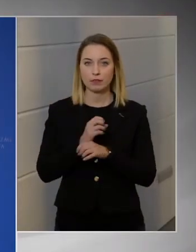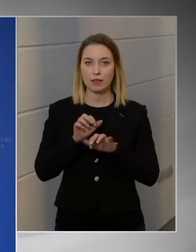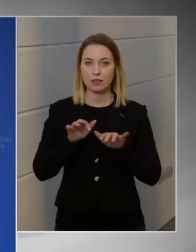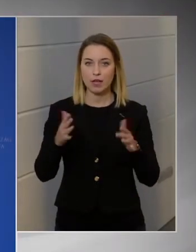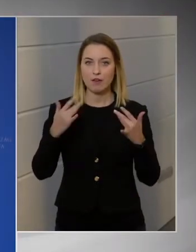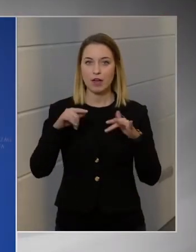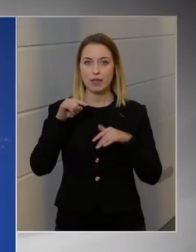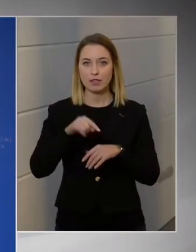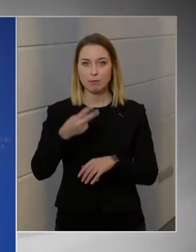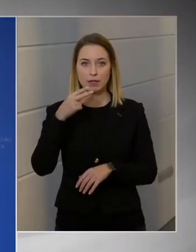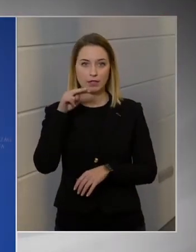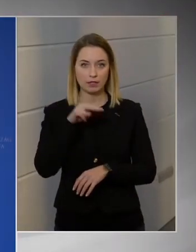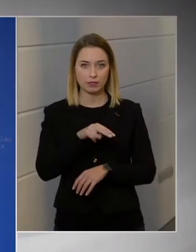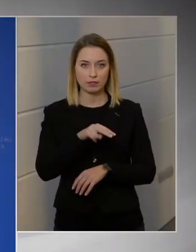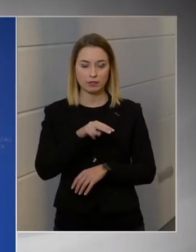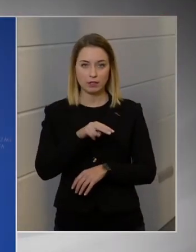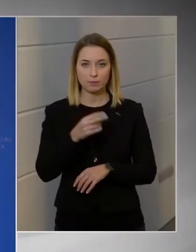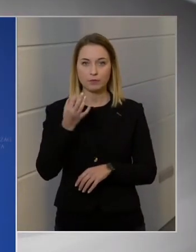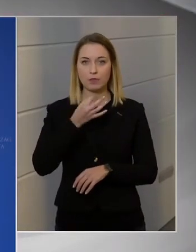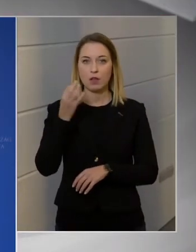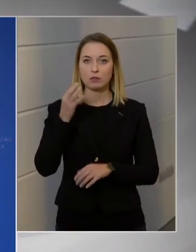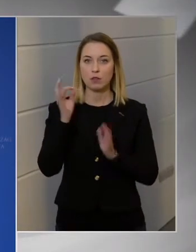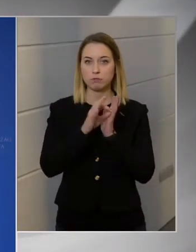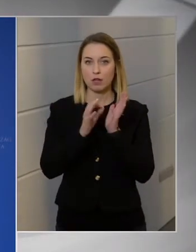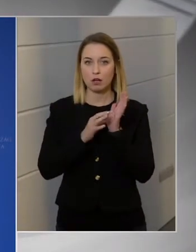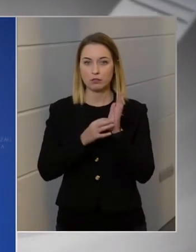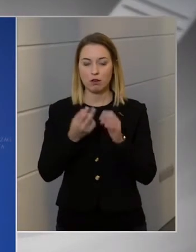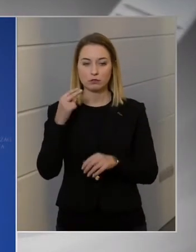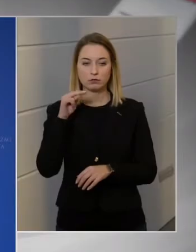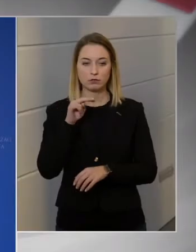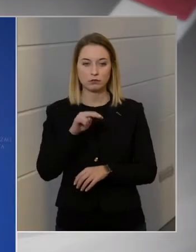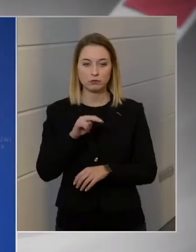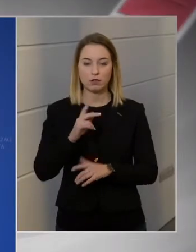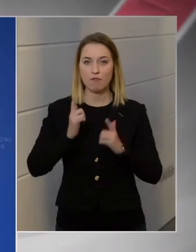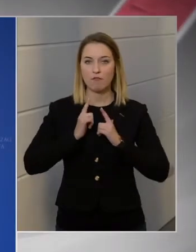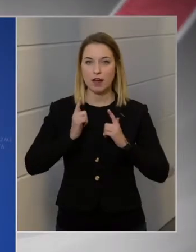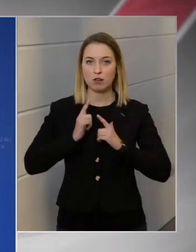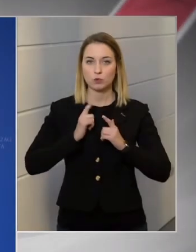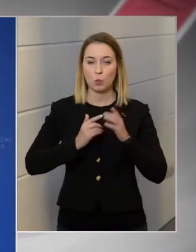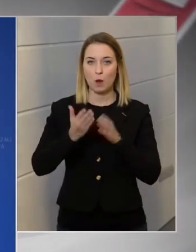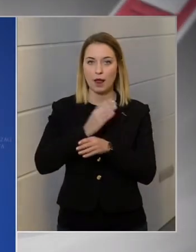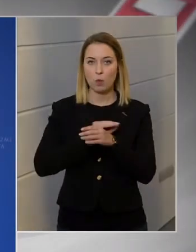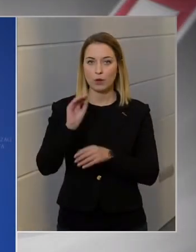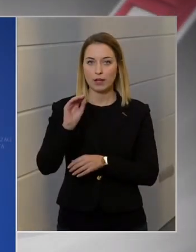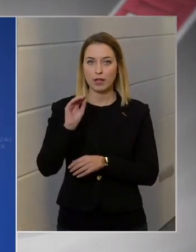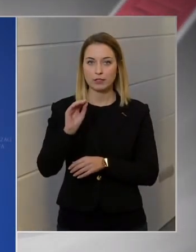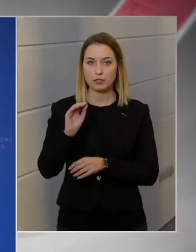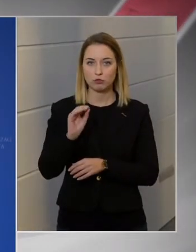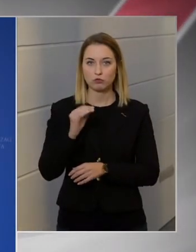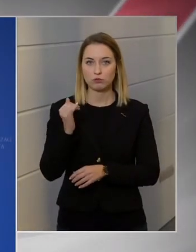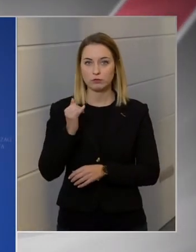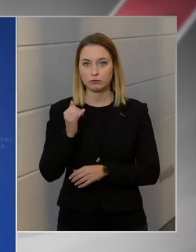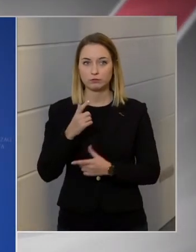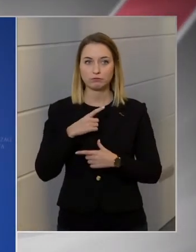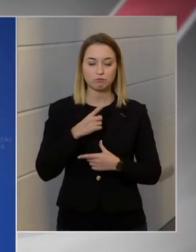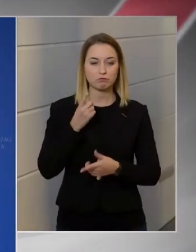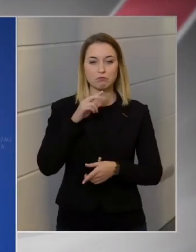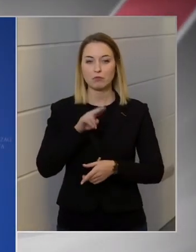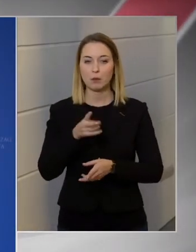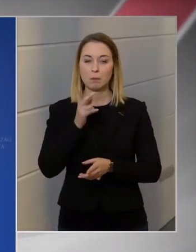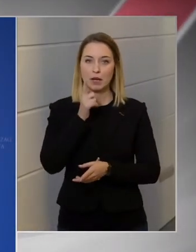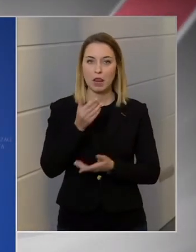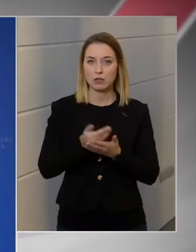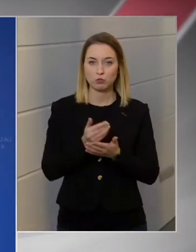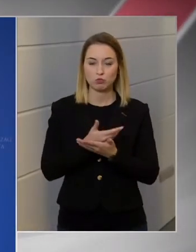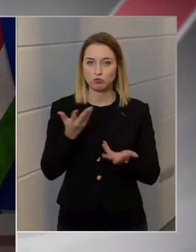tekintettel, a napi adatokra tekintettel várható előrejelzések alapján mindig vizsgáljuk, hogy milyen döntéseket szükséges